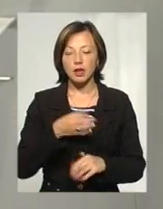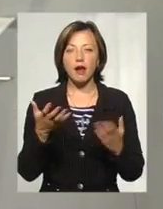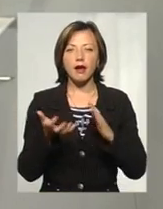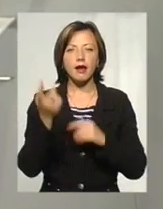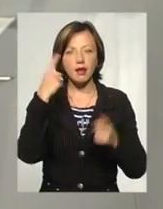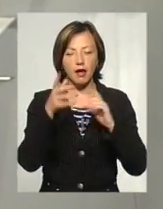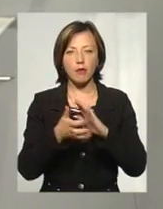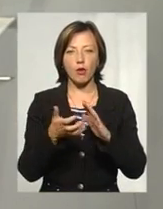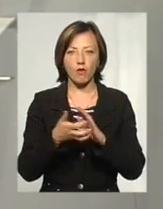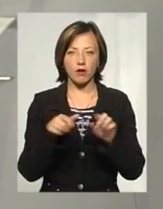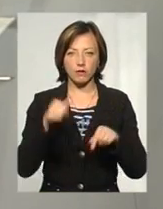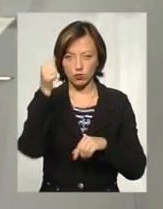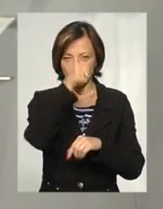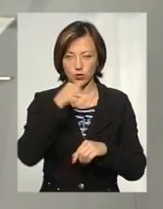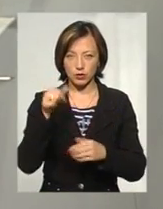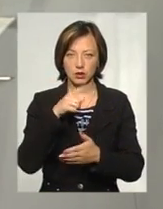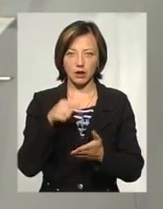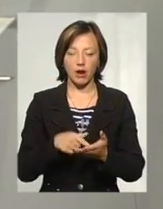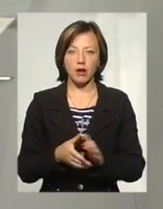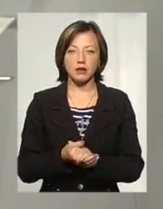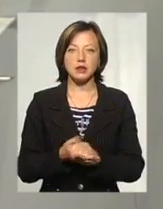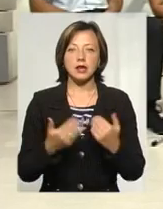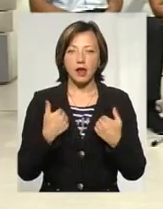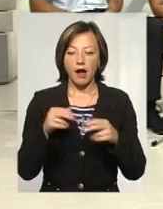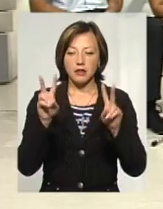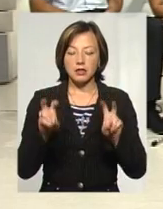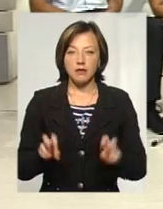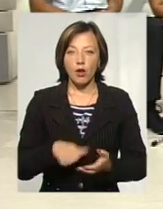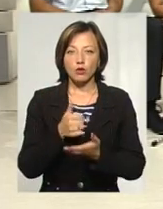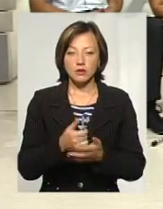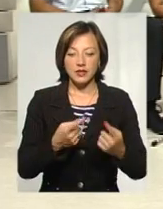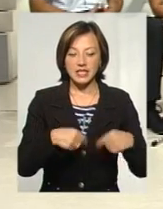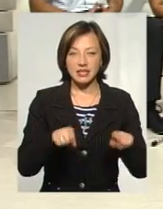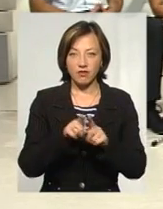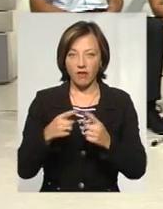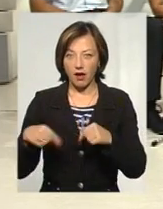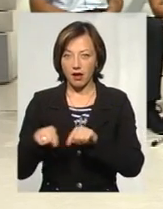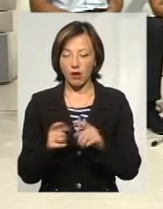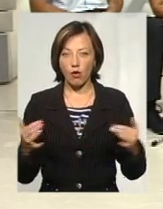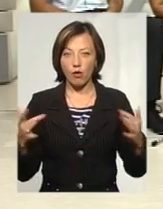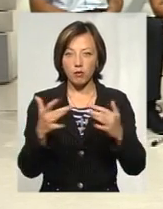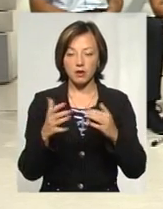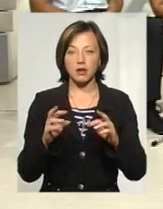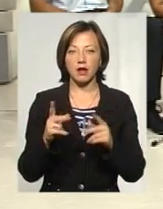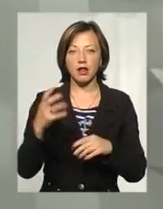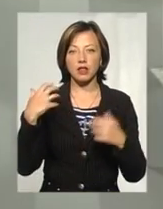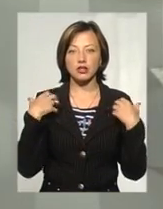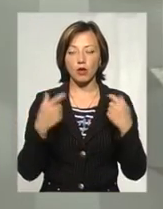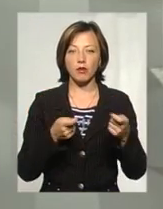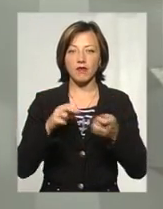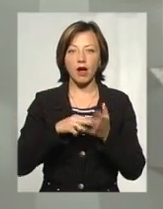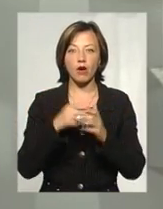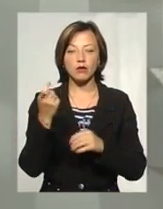бракувало цього року? Я назвала такі основні сфери, які були охоплені. Як начальник управління економіки, я хотіла